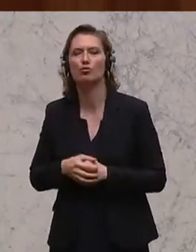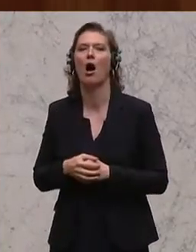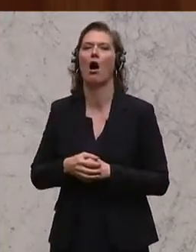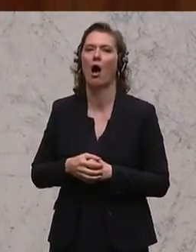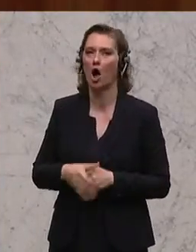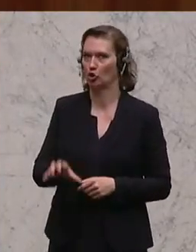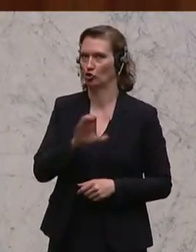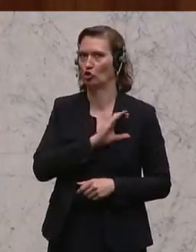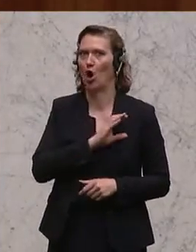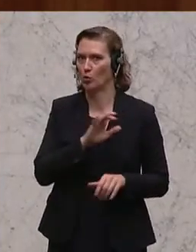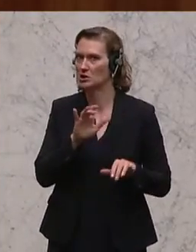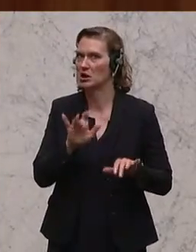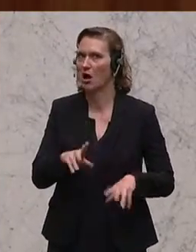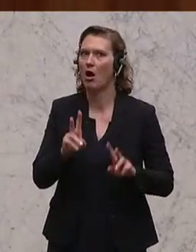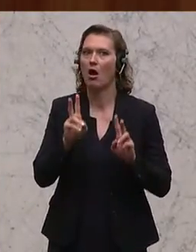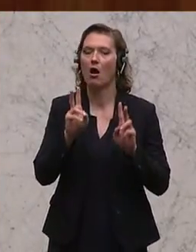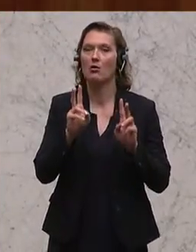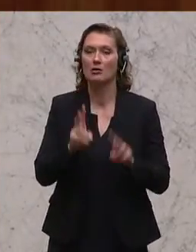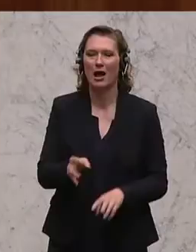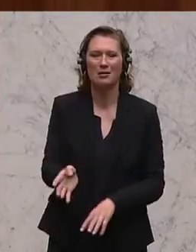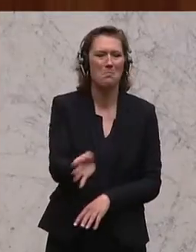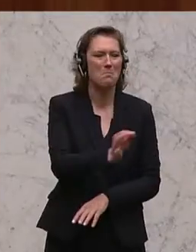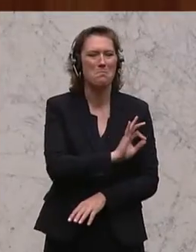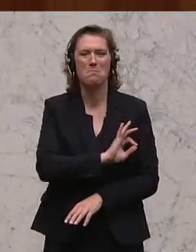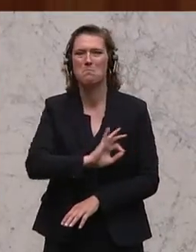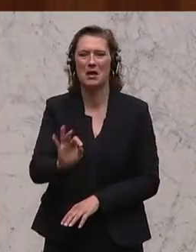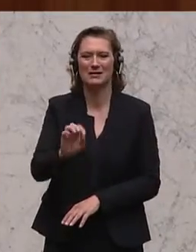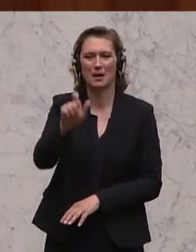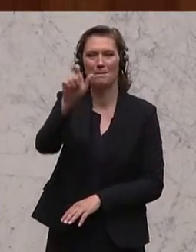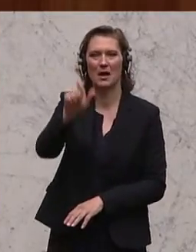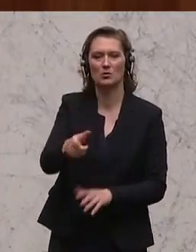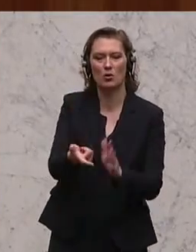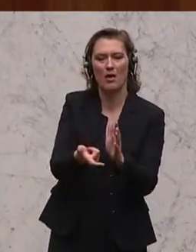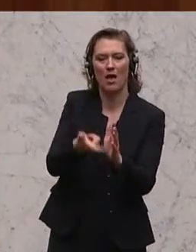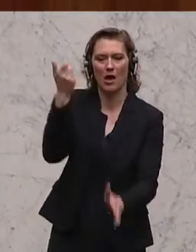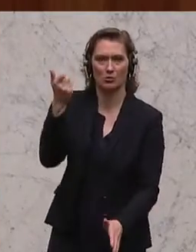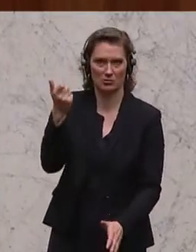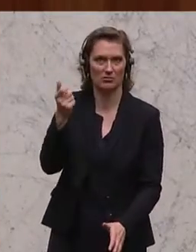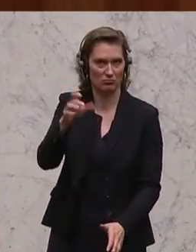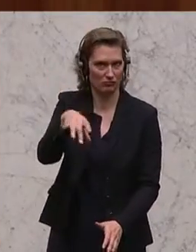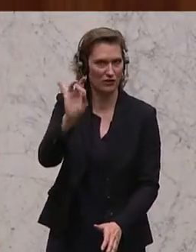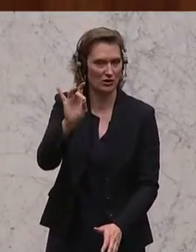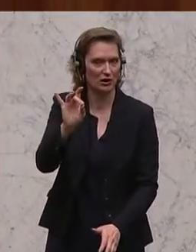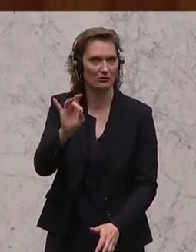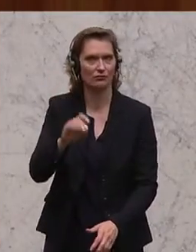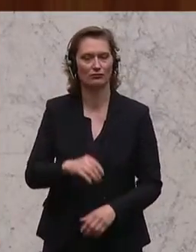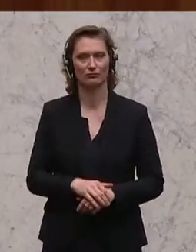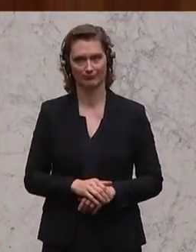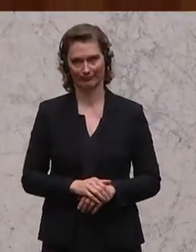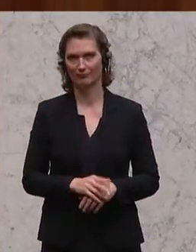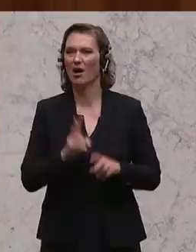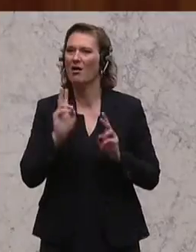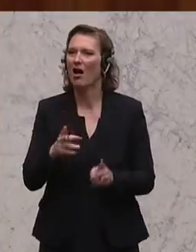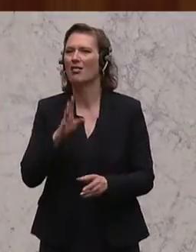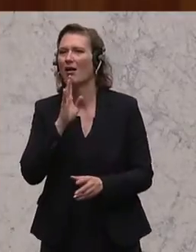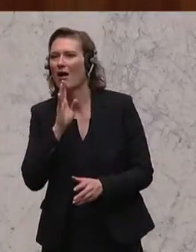dass es die Chance gibt, dass man den oder die Beste herauskristallisieren kann. Und jetzt kann man das deuten und